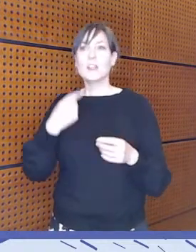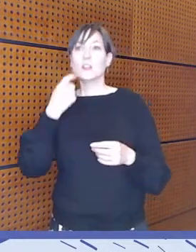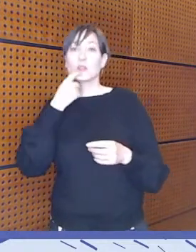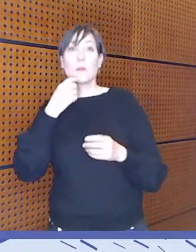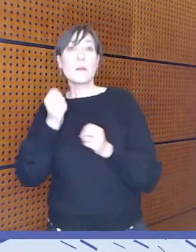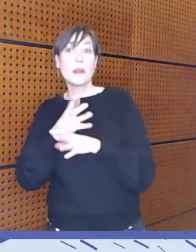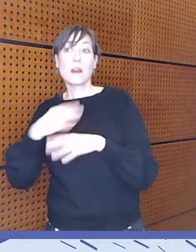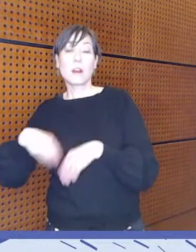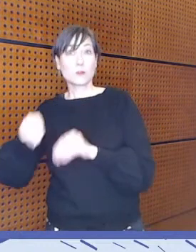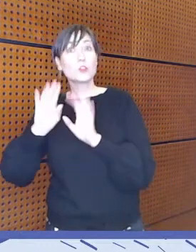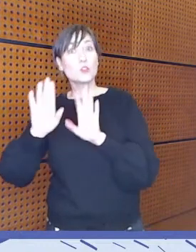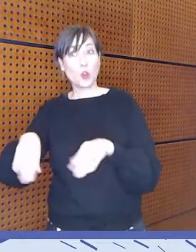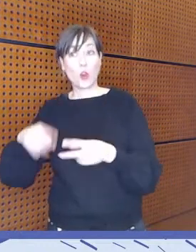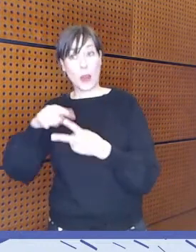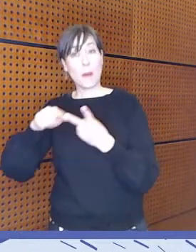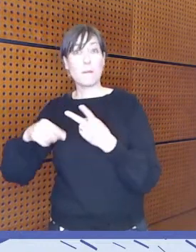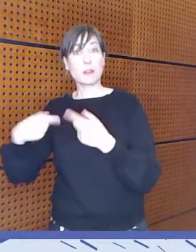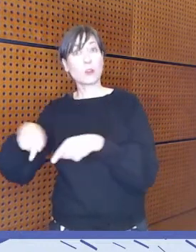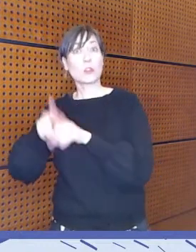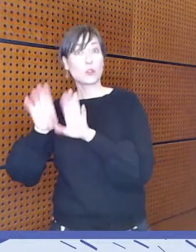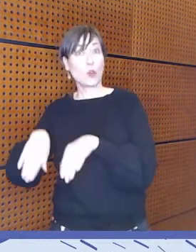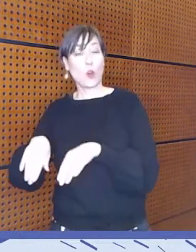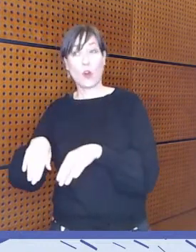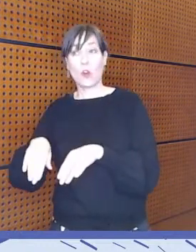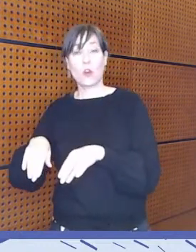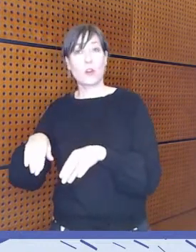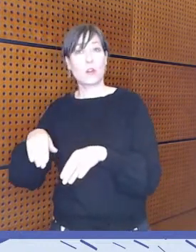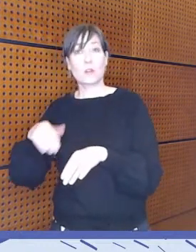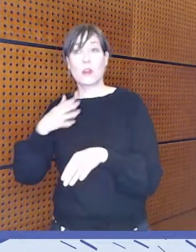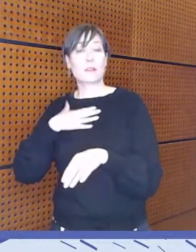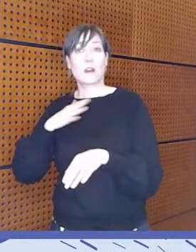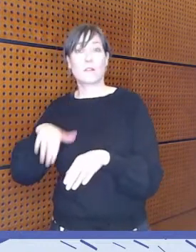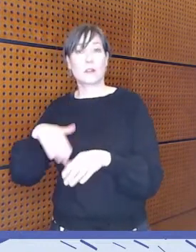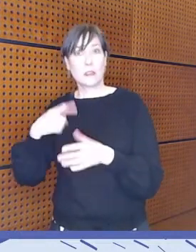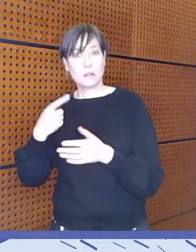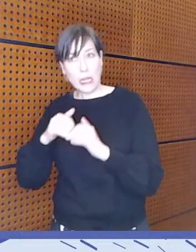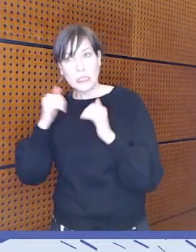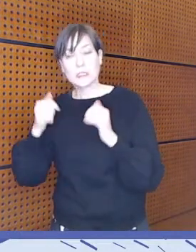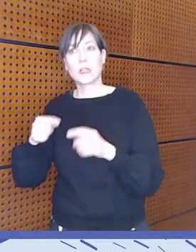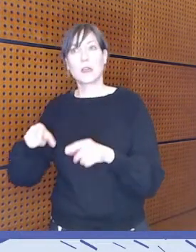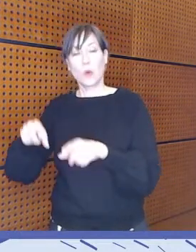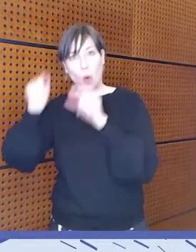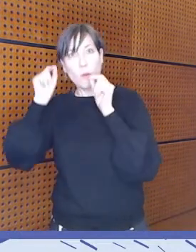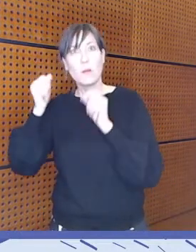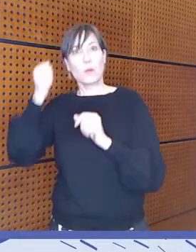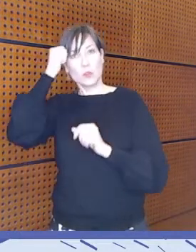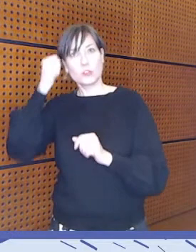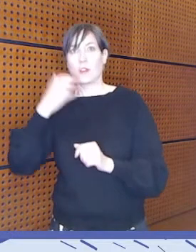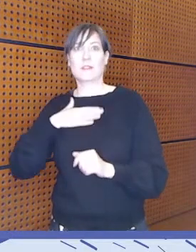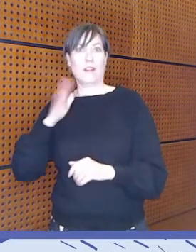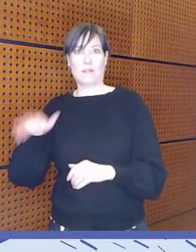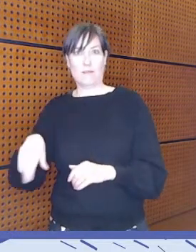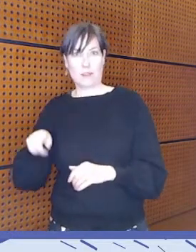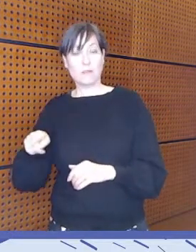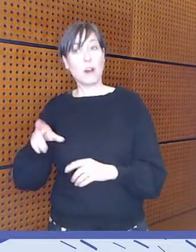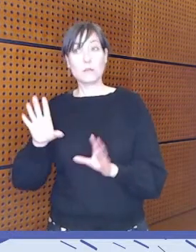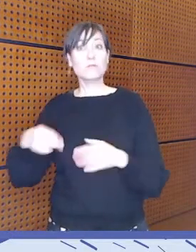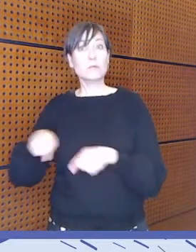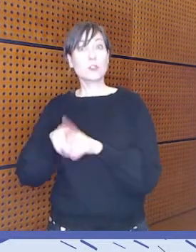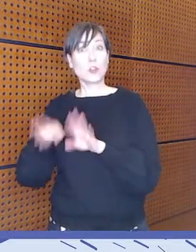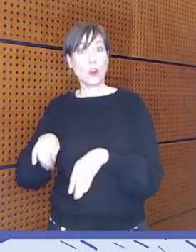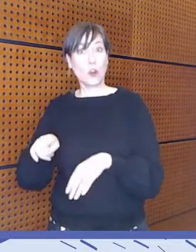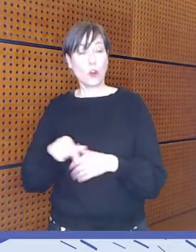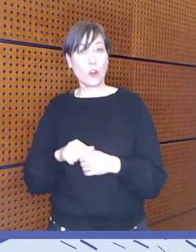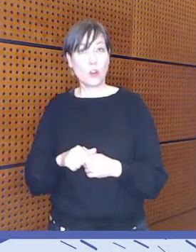toteutuvat ilman, että siihen tarvitsee kiinnittää huomiota. Ja jotta voidaan tehdä